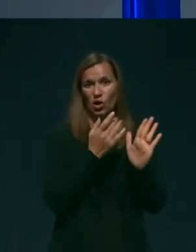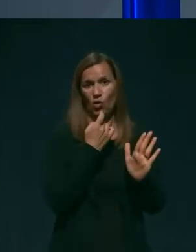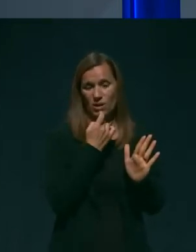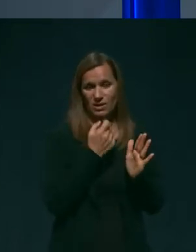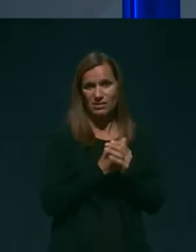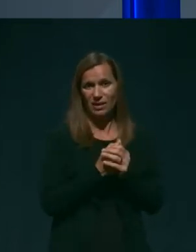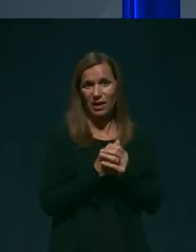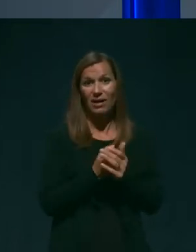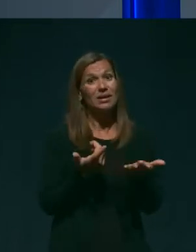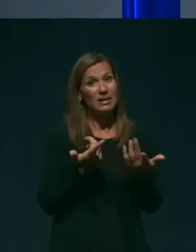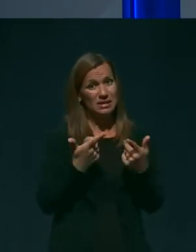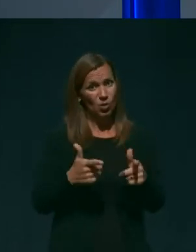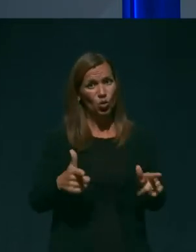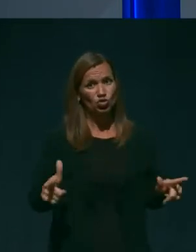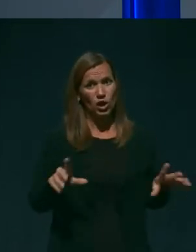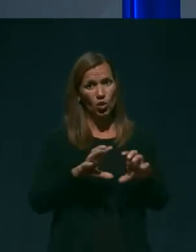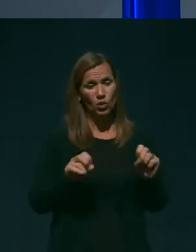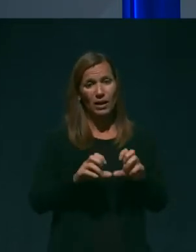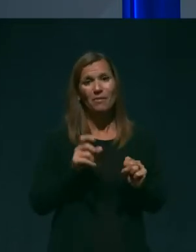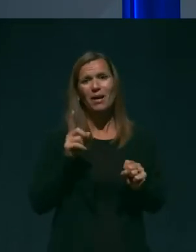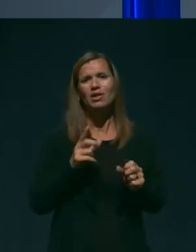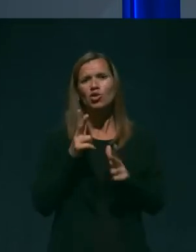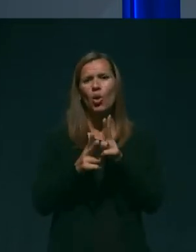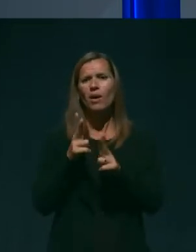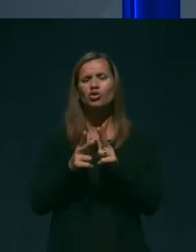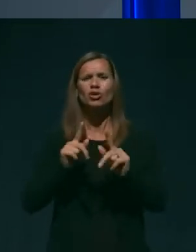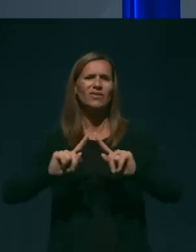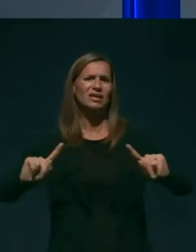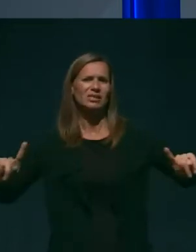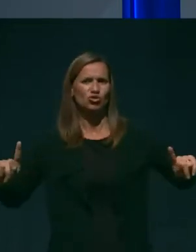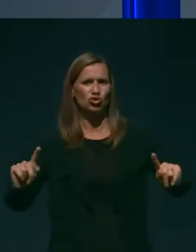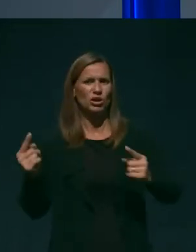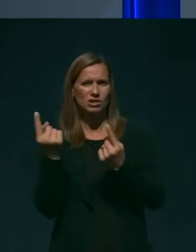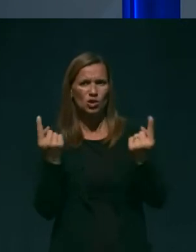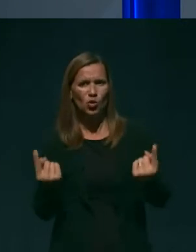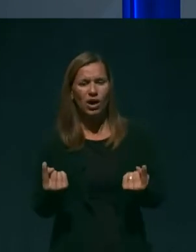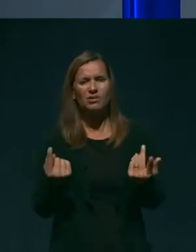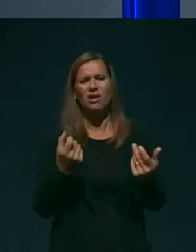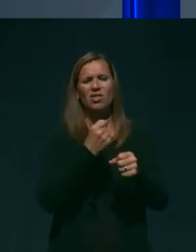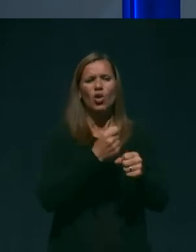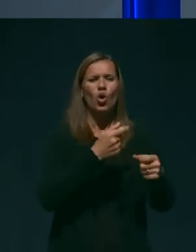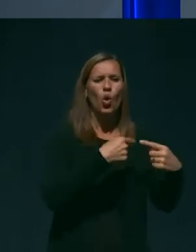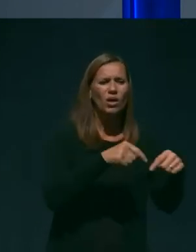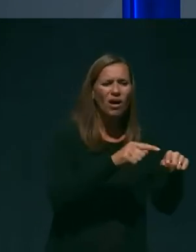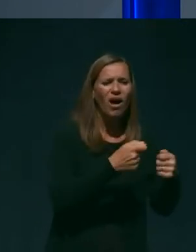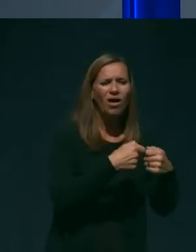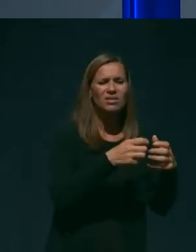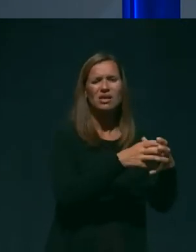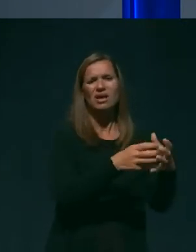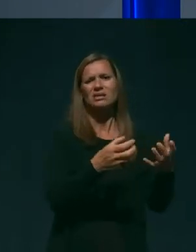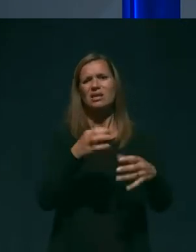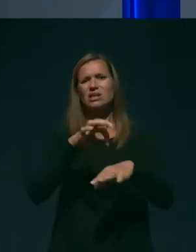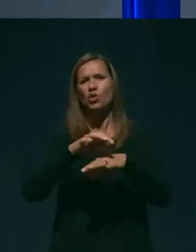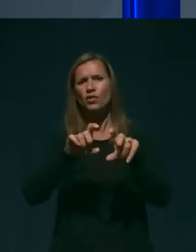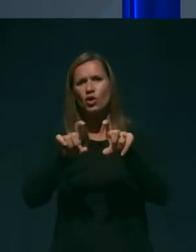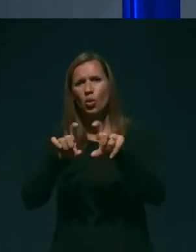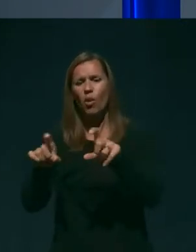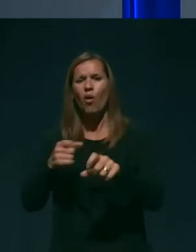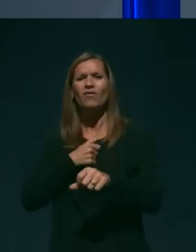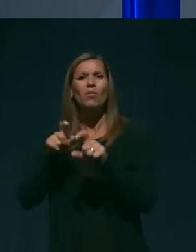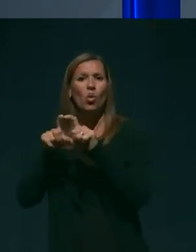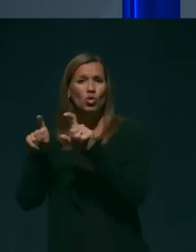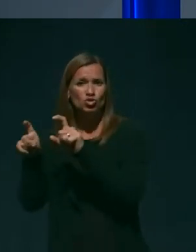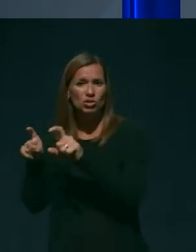ukrepov in tolmačenjem v različnih situacijah, delovnih organizacijah, zdravstvenih domovih, bovnišnicah in tako dalje,